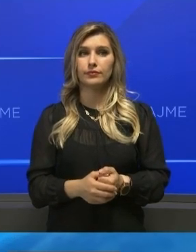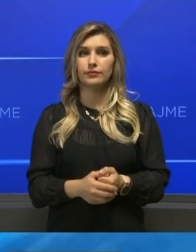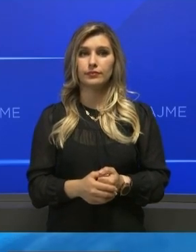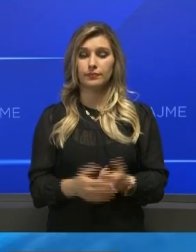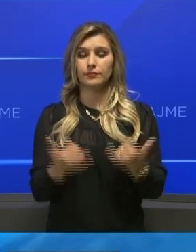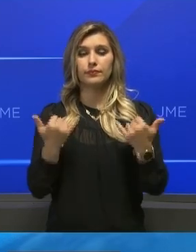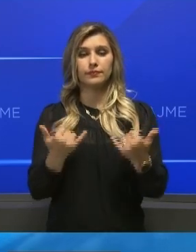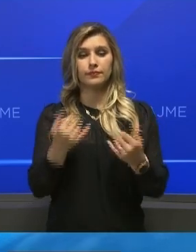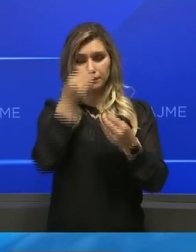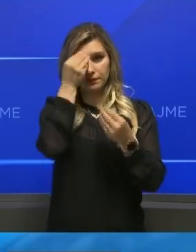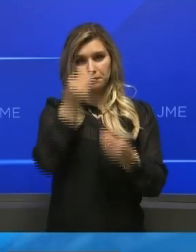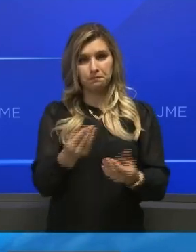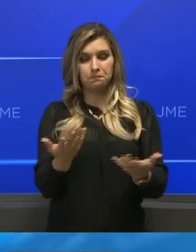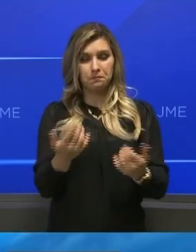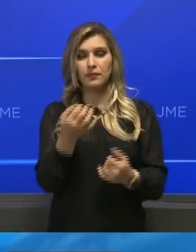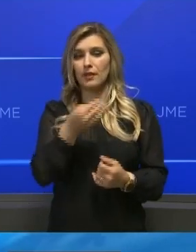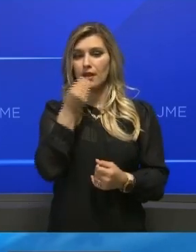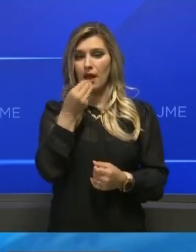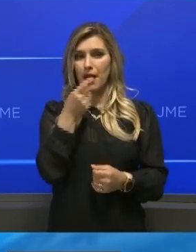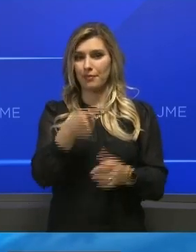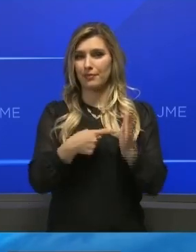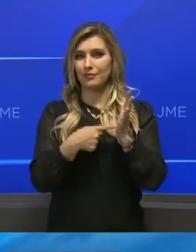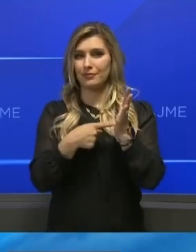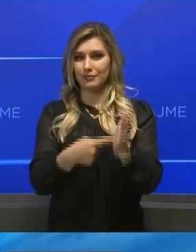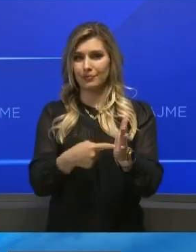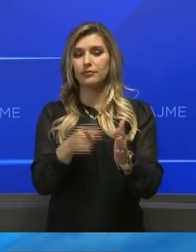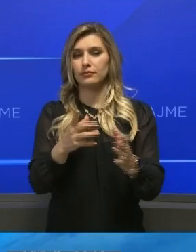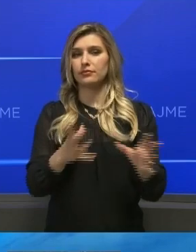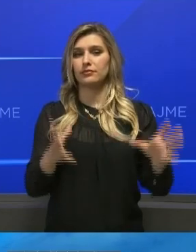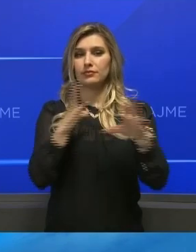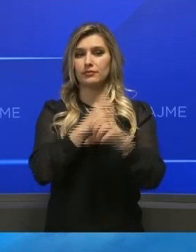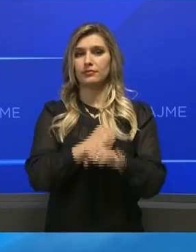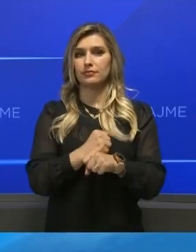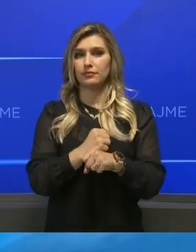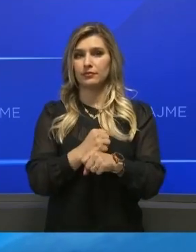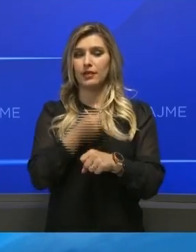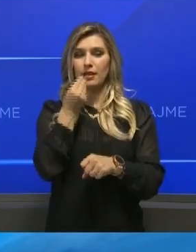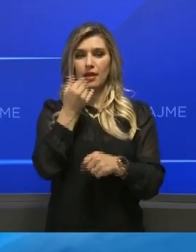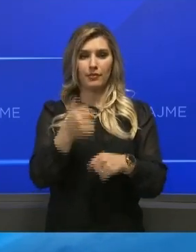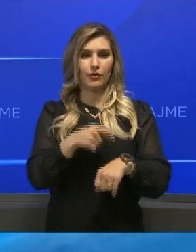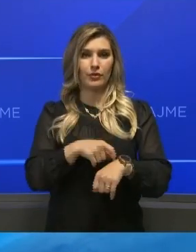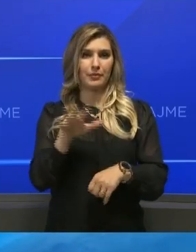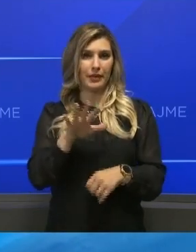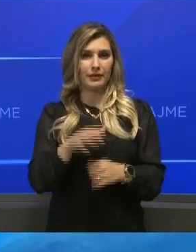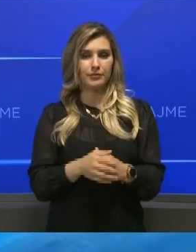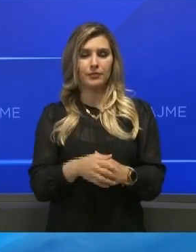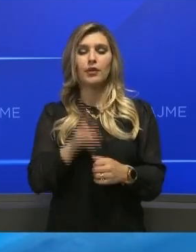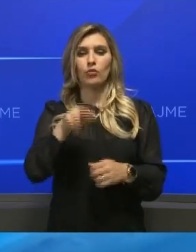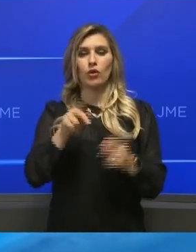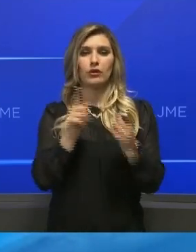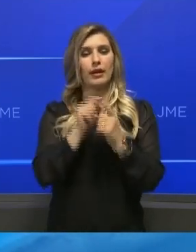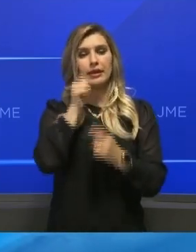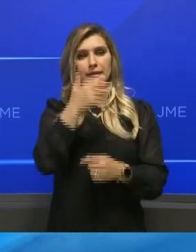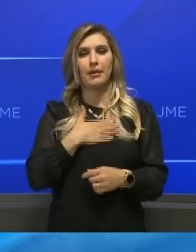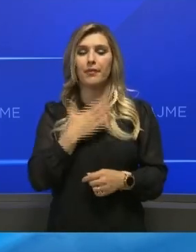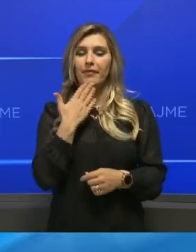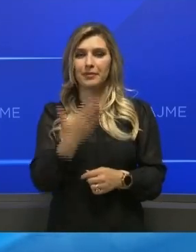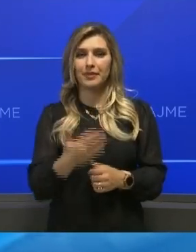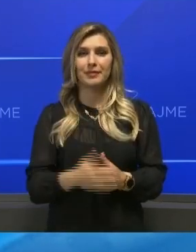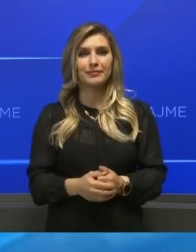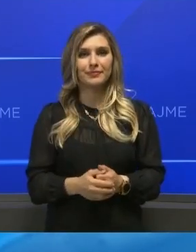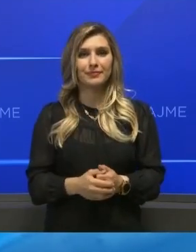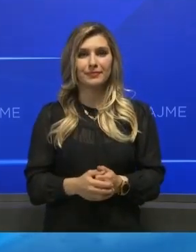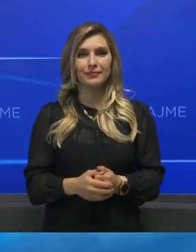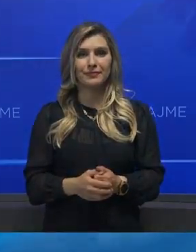E të ndëruar shikues me këtë informacion, ne po e përfundojmë imajin e ditës për sot. Do të shqiemi së rishnesër, miru pafshim.